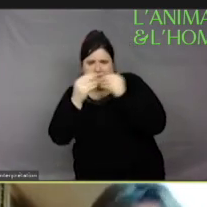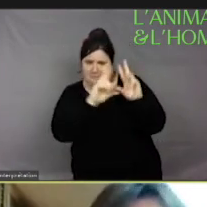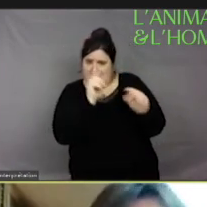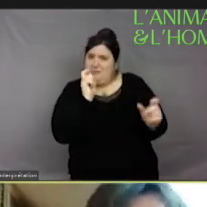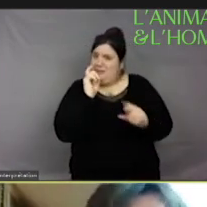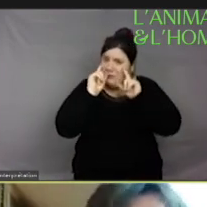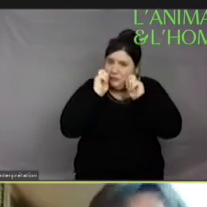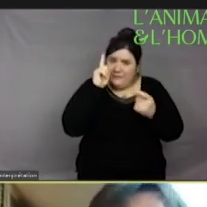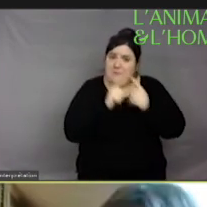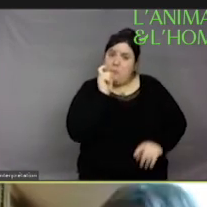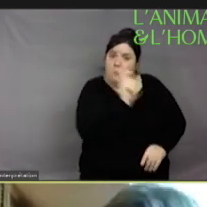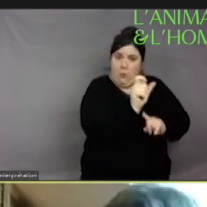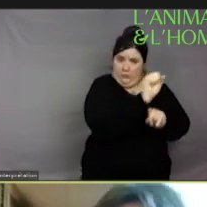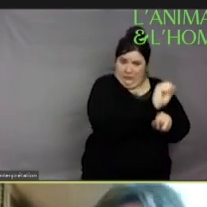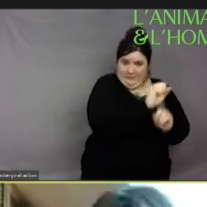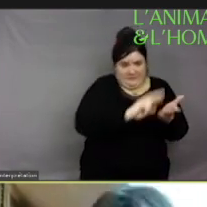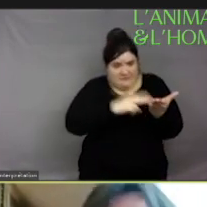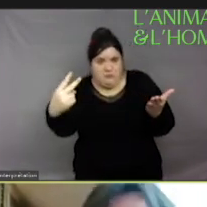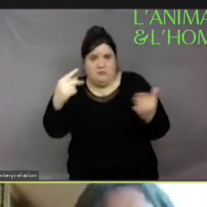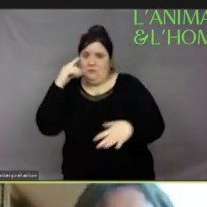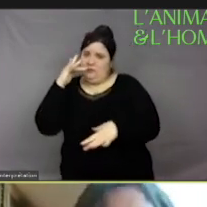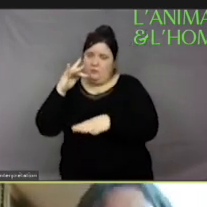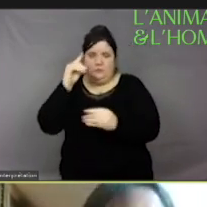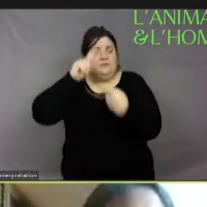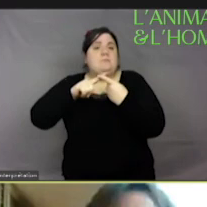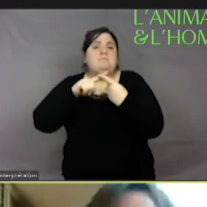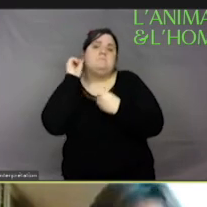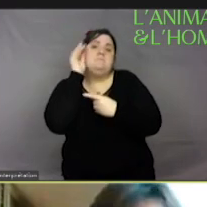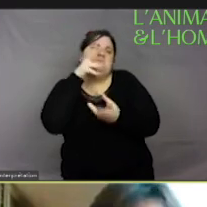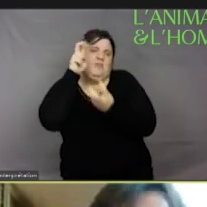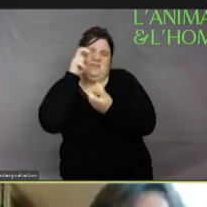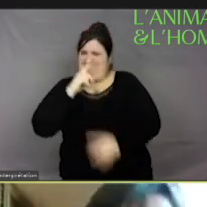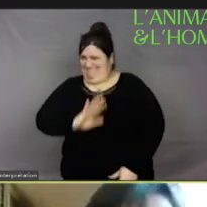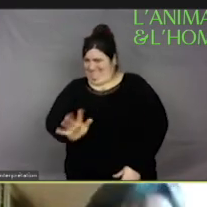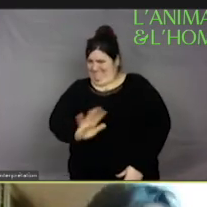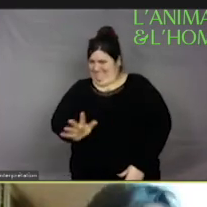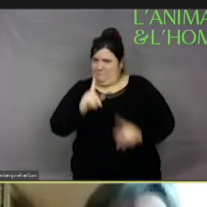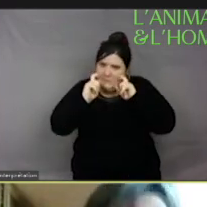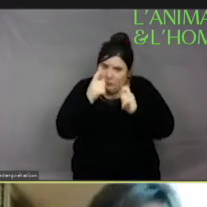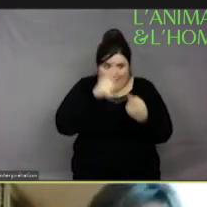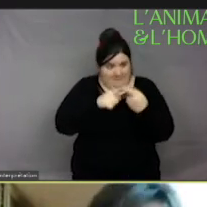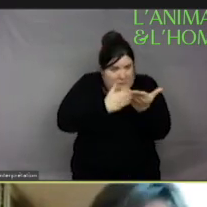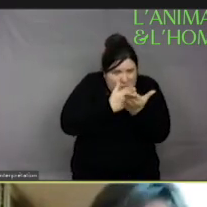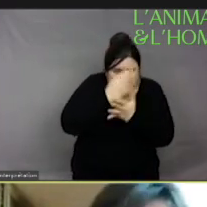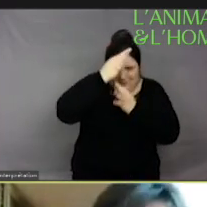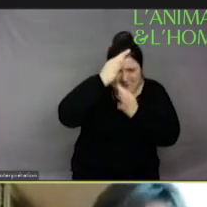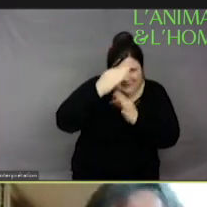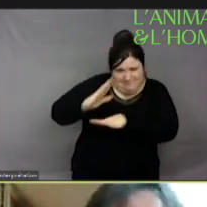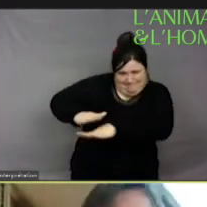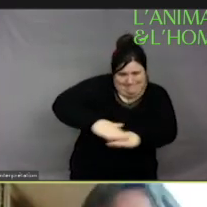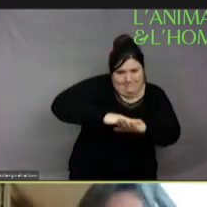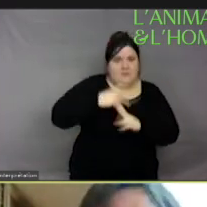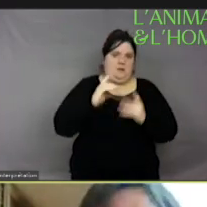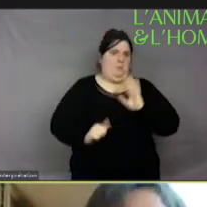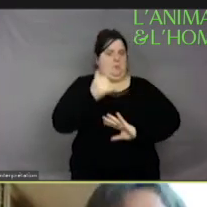comprennent ceci. Donc, en fait, lorsqu'on introduit un mot, il faut tout simplement apprendre à l'utiliser, d'abord connaître bien cette définition